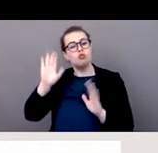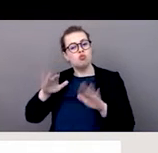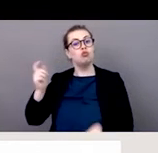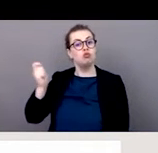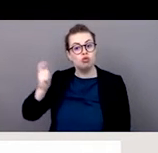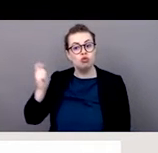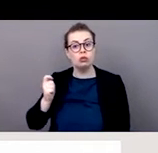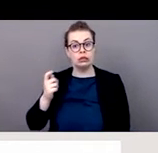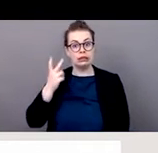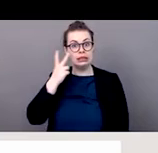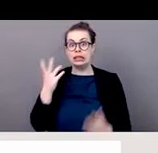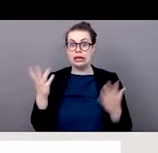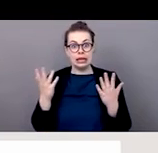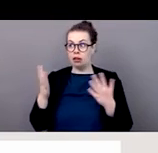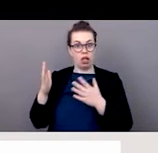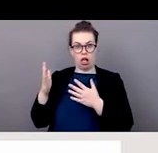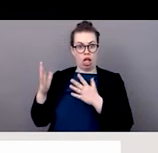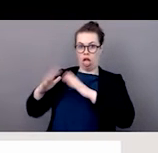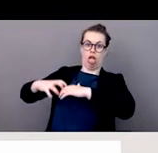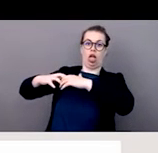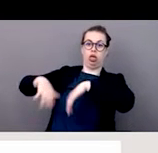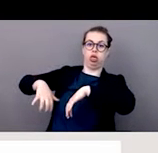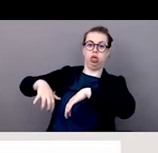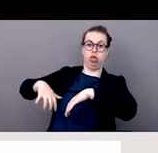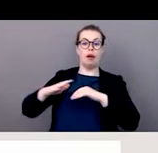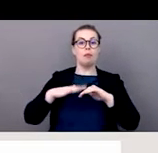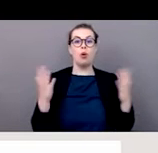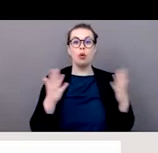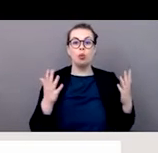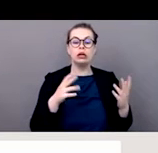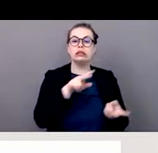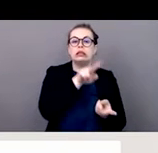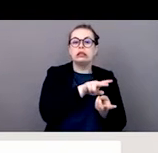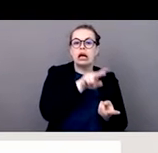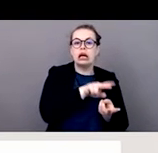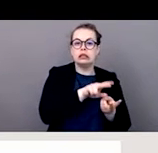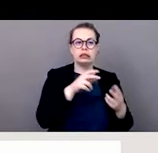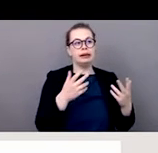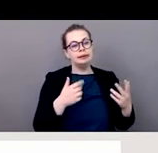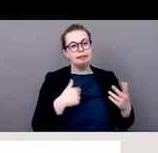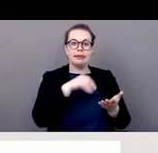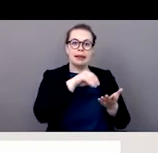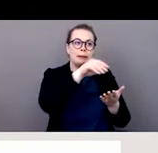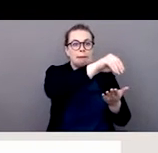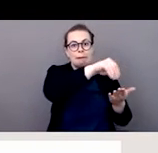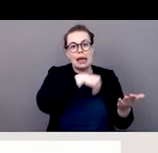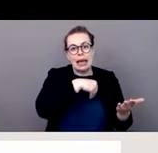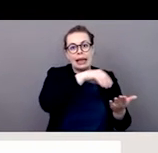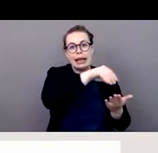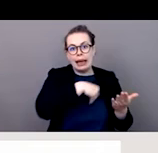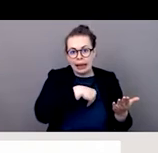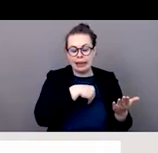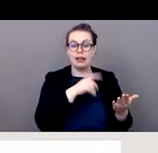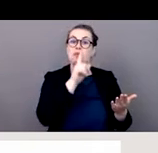engagés dans des transactions. Pourquoi ? Parce qu'ils ne sont pas aussi dans le cadre de la